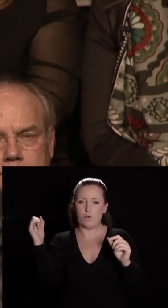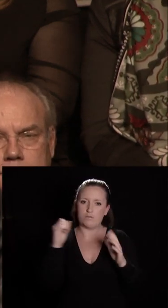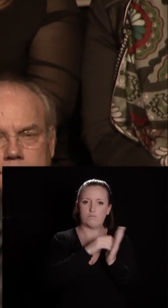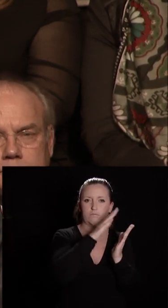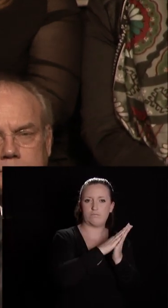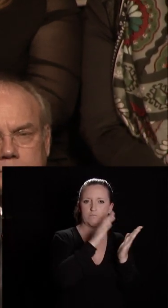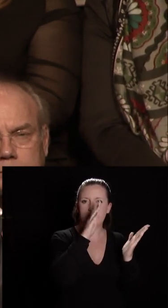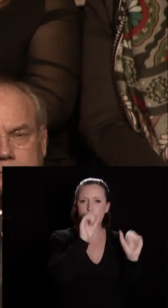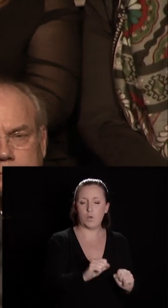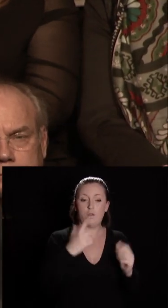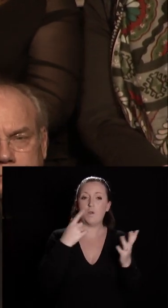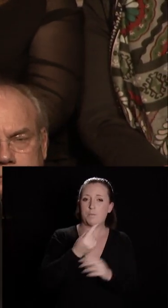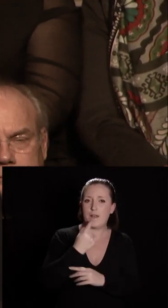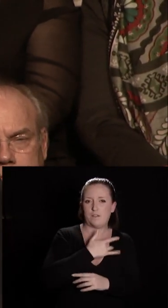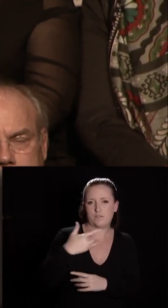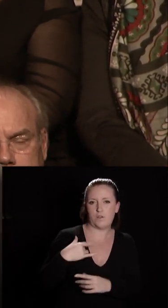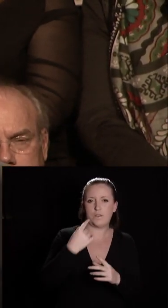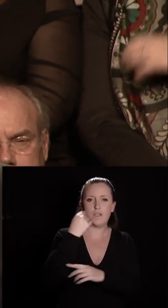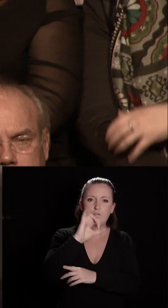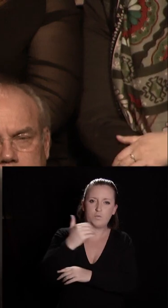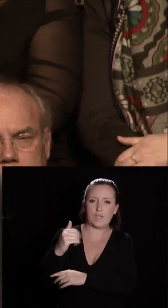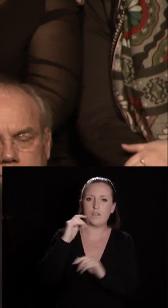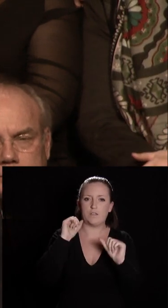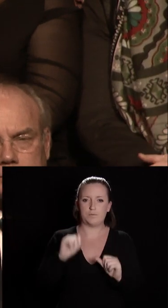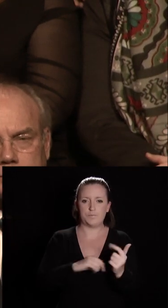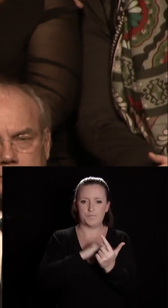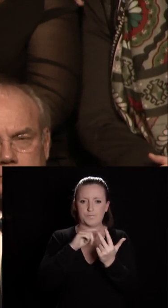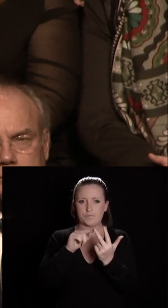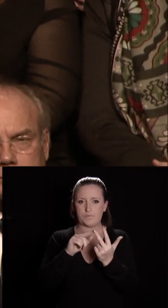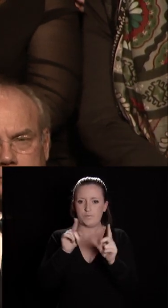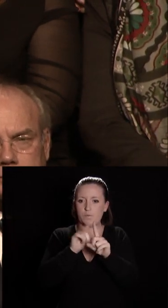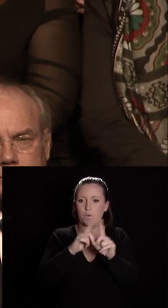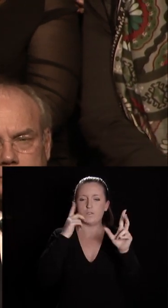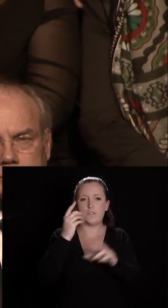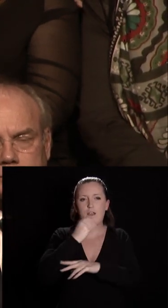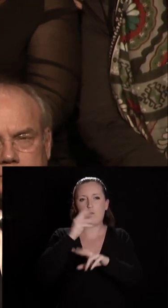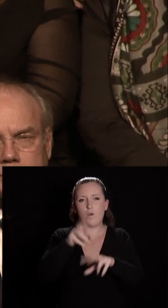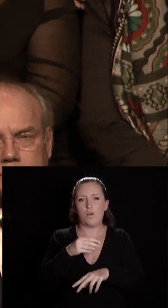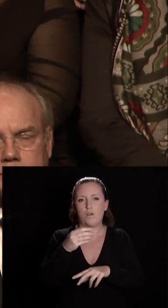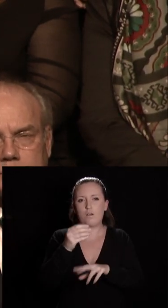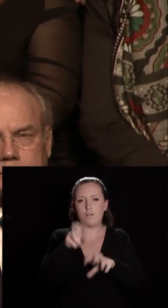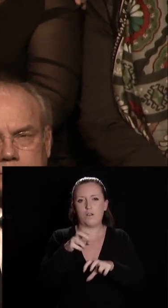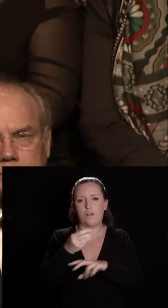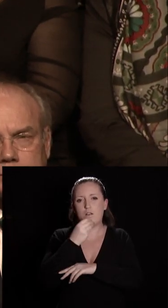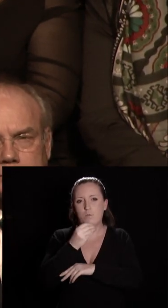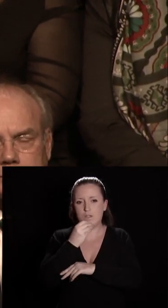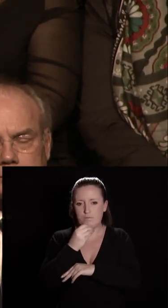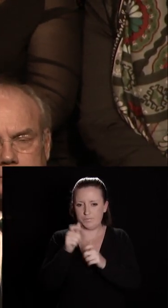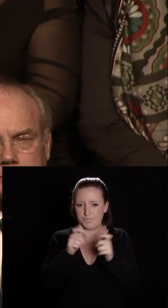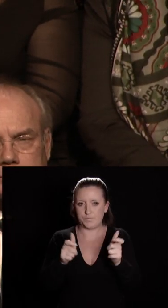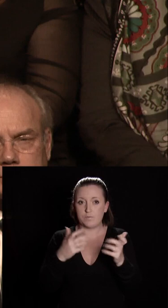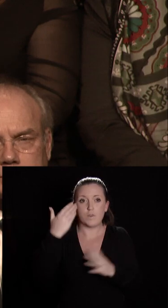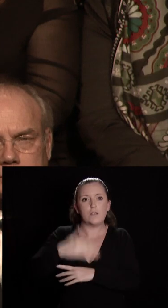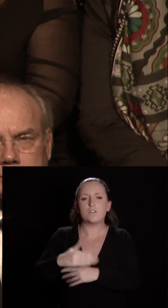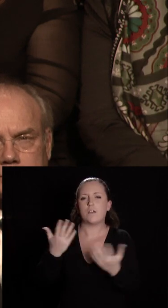J'ai parlé de santé, de numérique. Un mot sur l'agroalimentaire. Vous le savez, nous travaillons à faire en sorte d'être